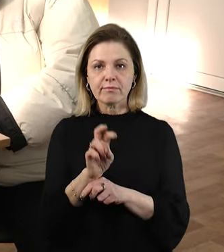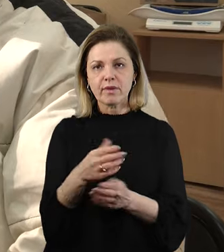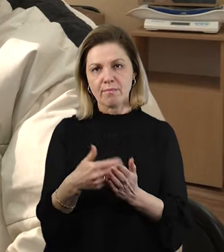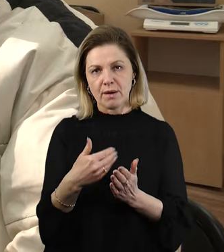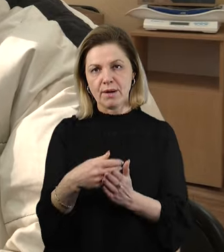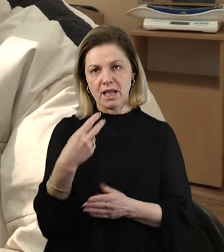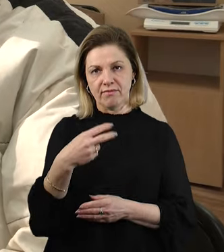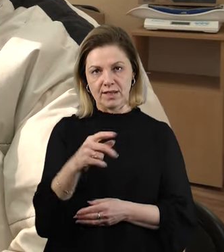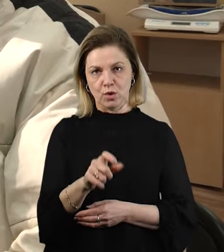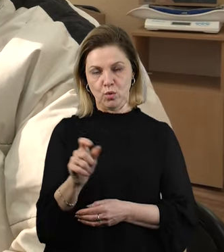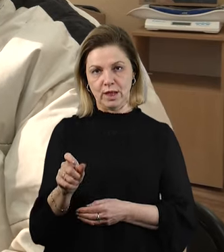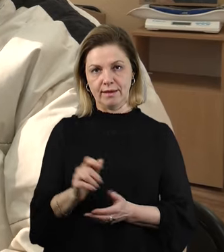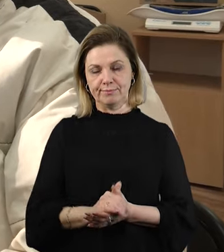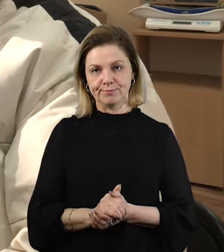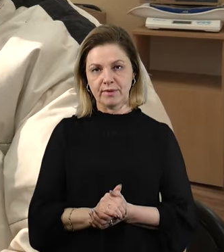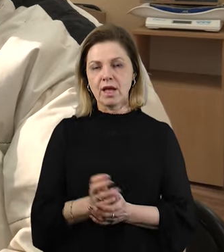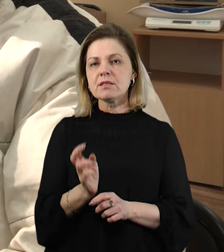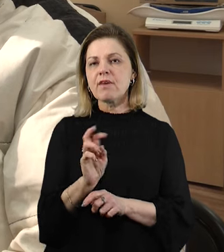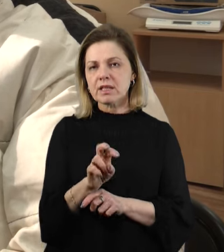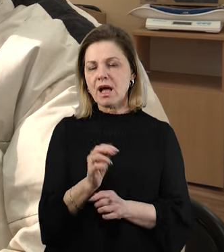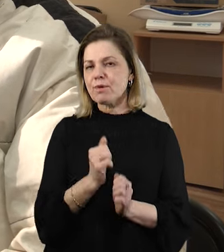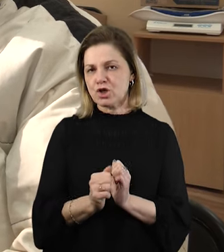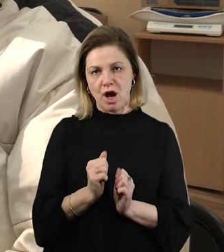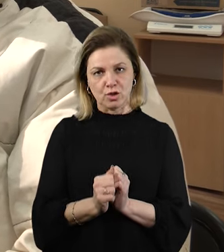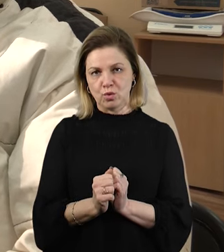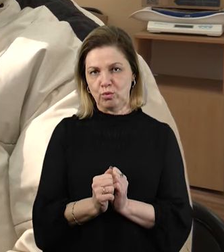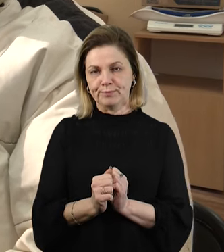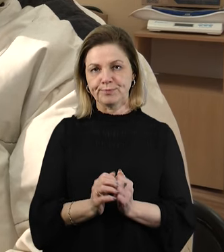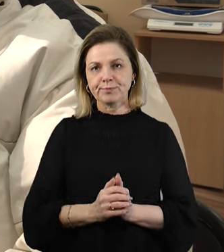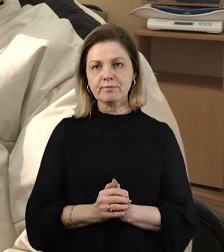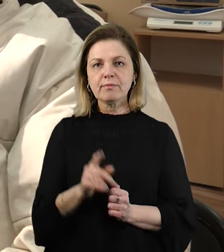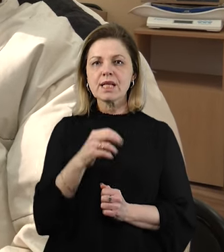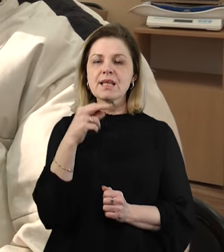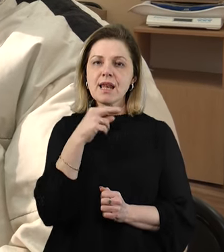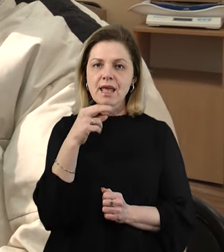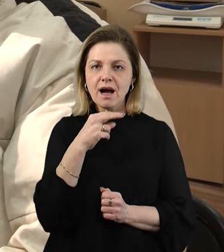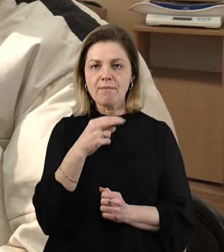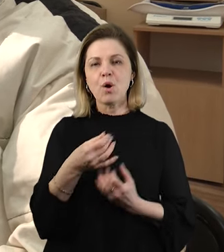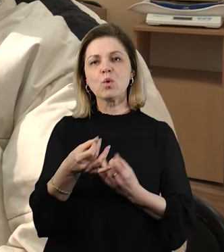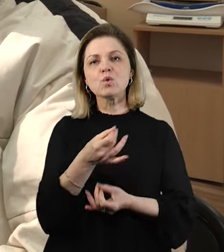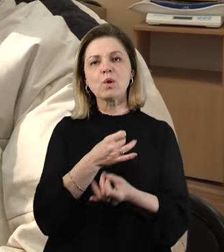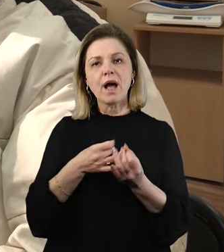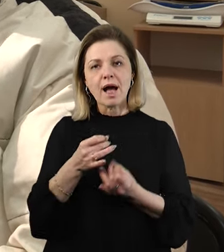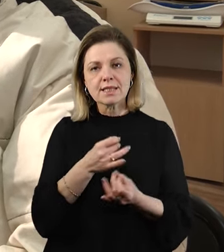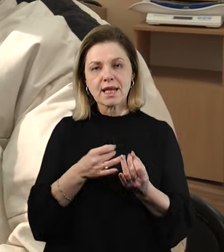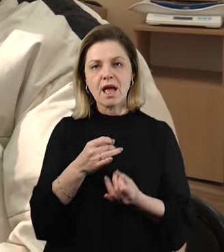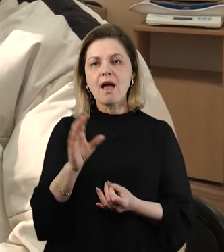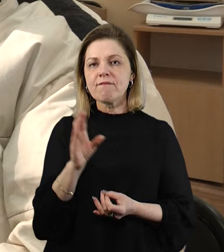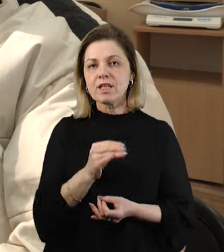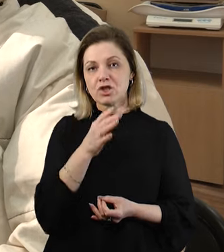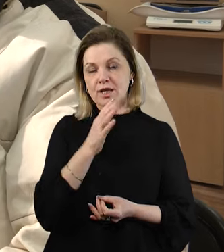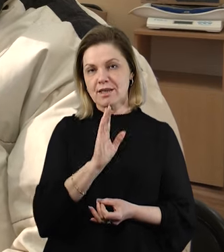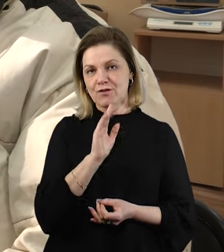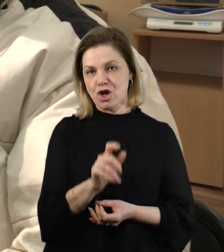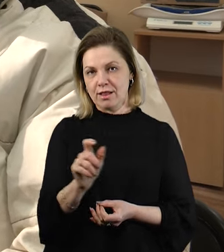людей. Звертаємось дуже часто і за ліками, і за консультацією. Весь час дівчата на